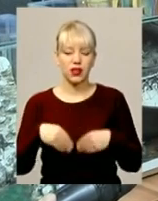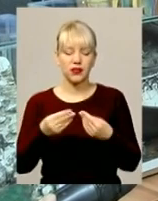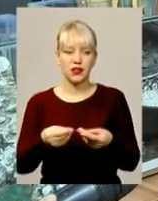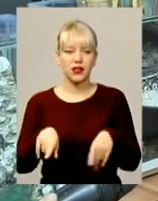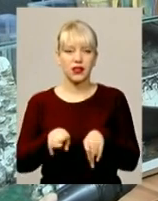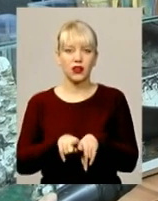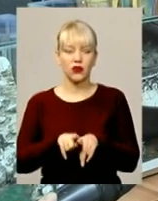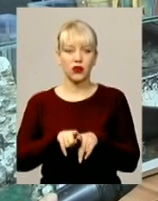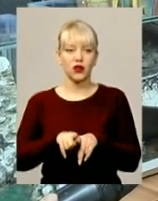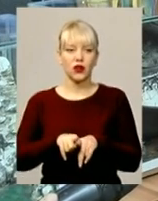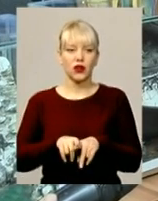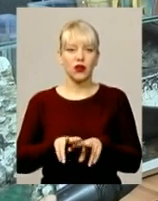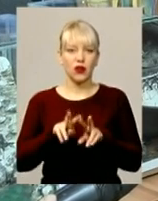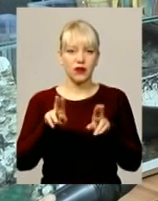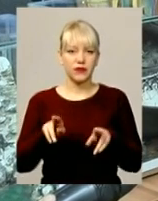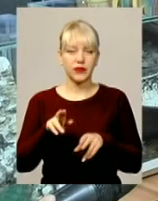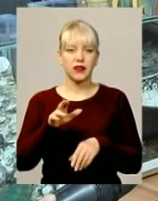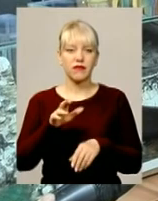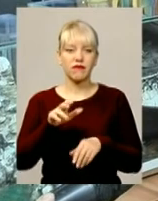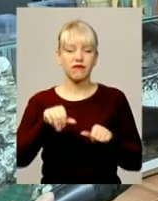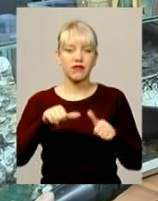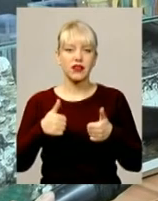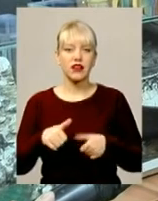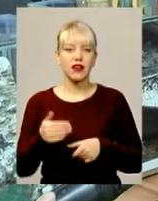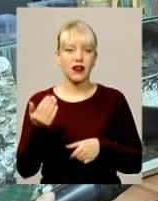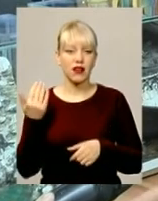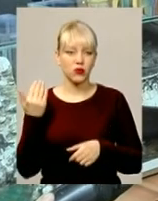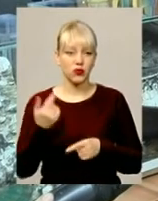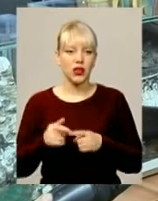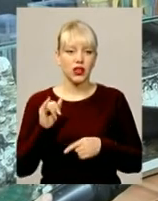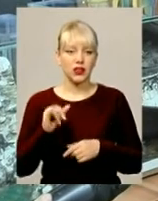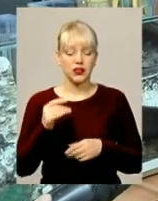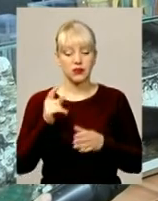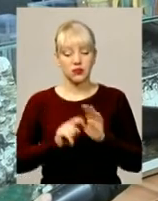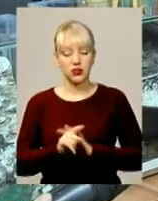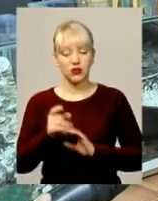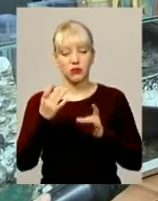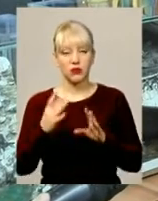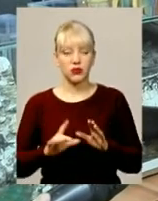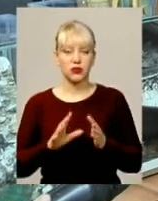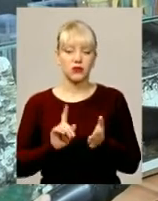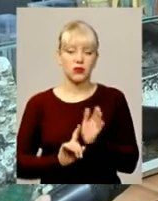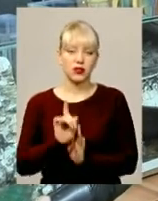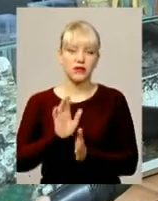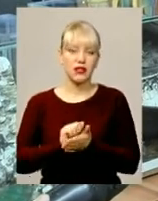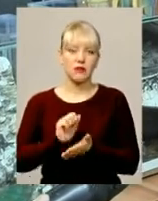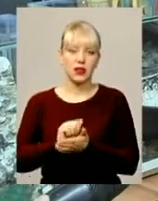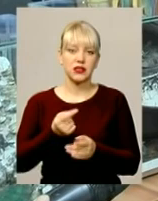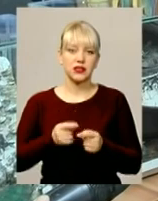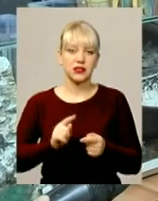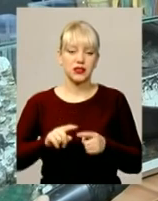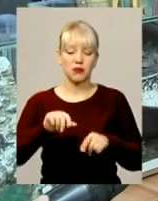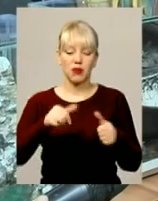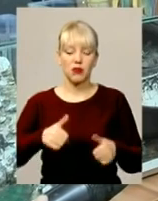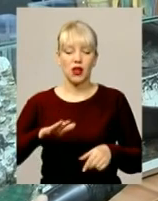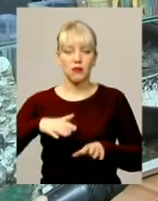автентичну вигляду. Тобто спочатку він просто почав займатися з цими моделями, а